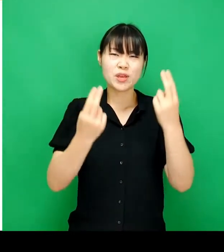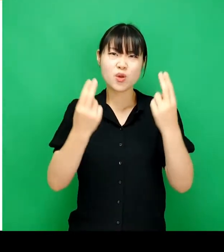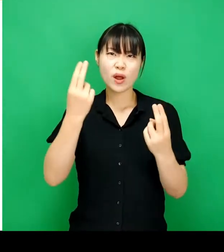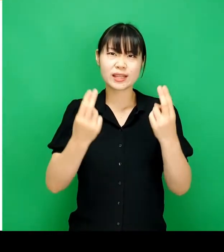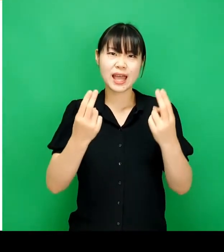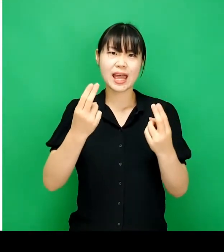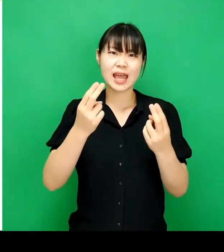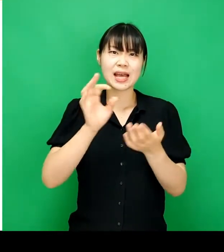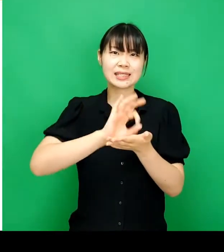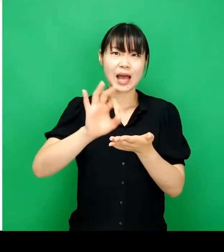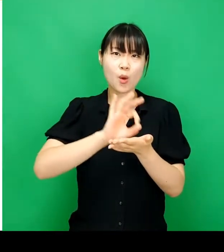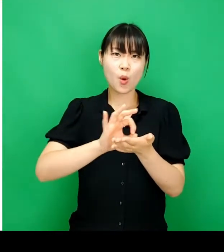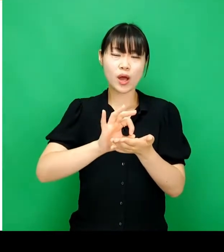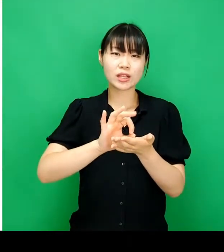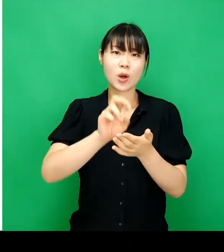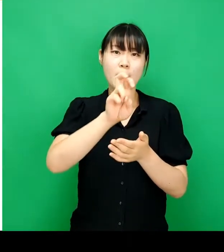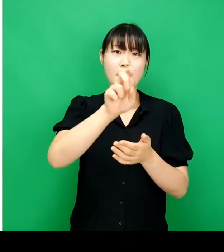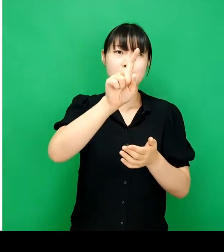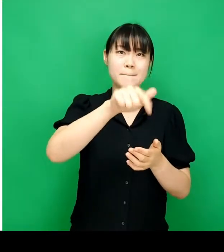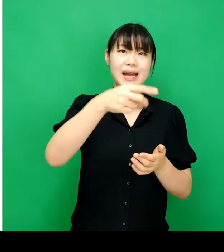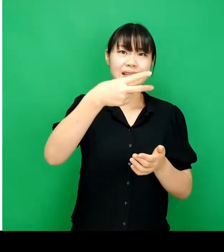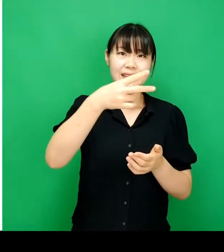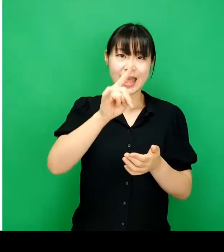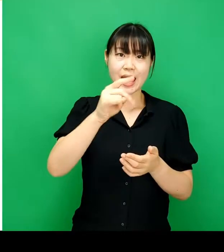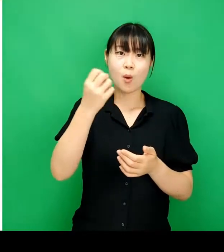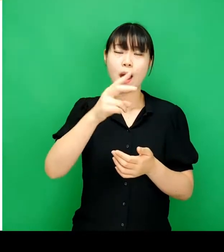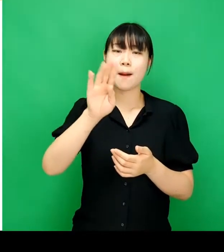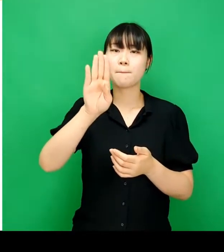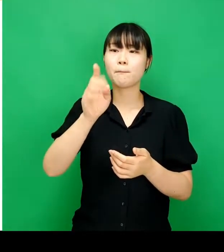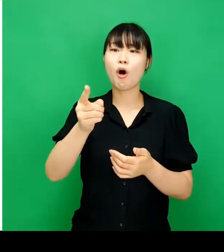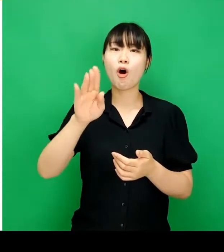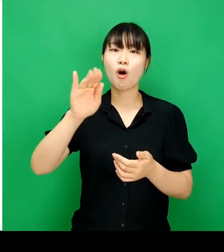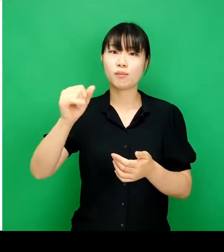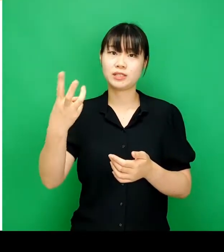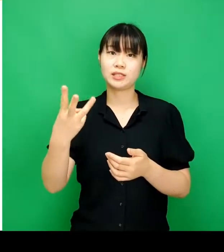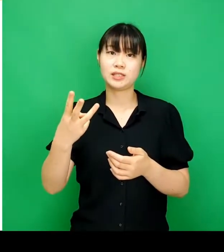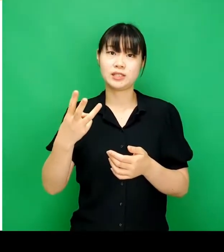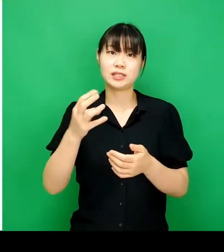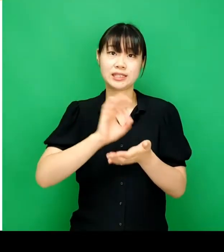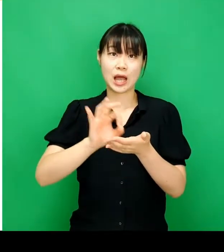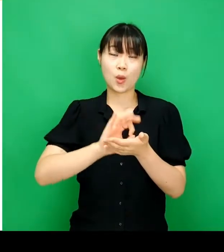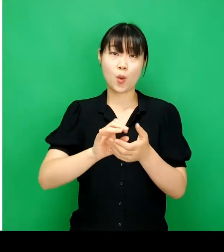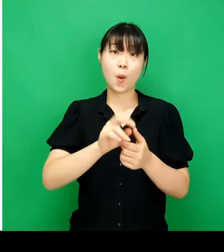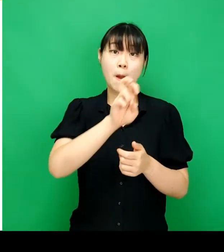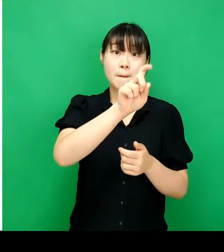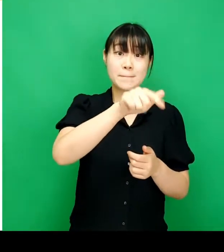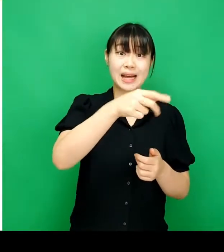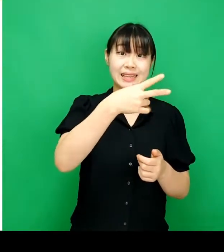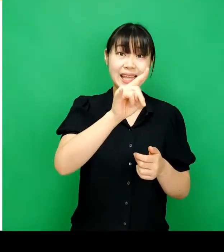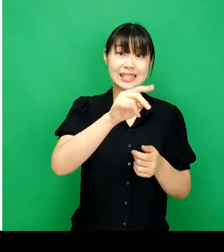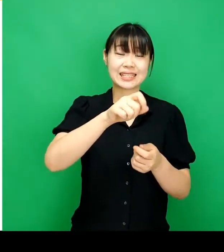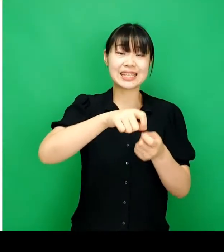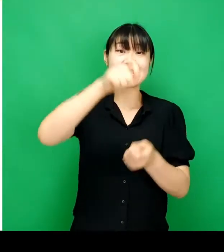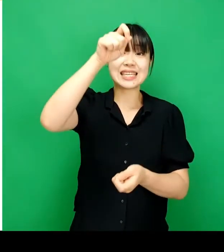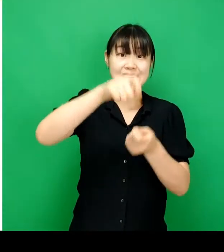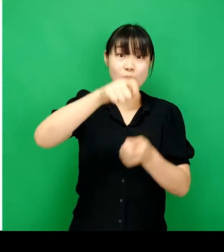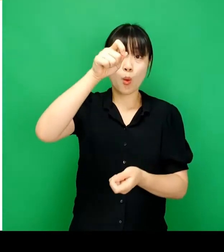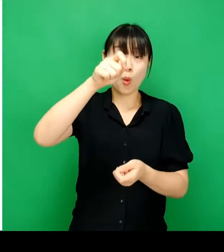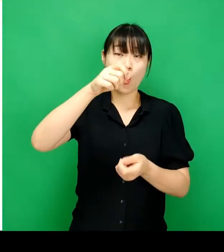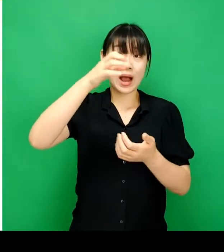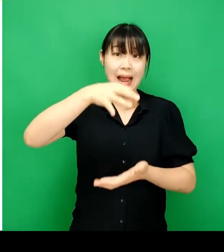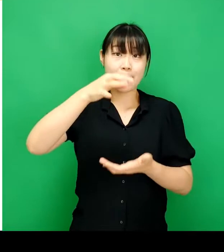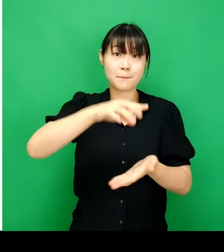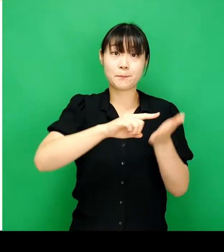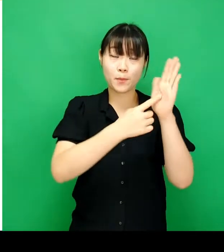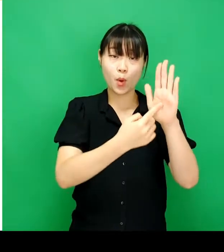데이터를 비교할 때 사용할 수 있는 유형은 막대차트와 버블차트가 있습니다. 막대차트는 막대의 길이로